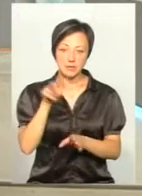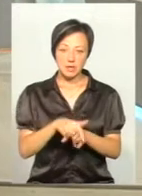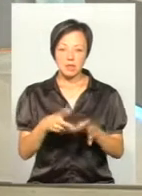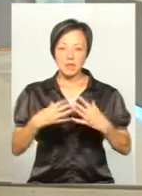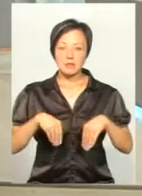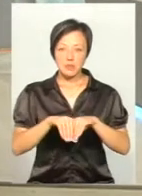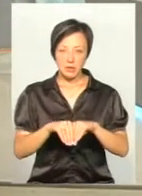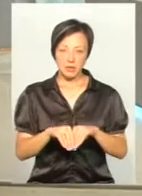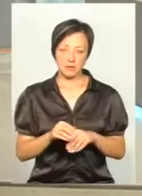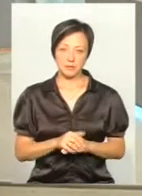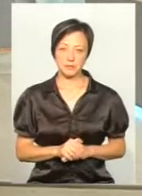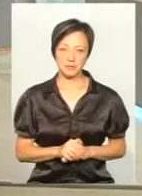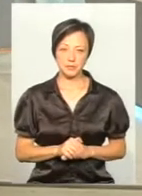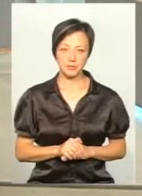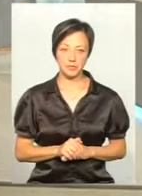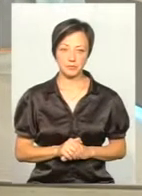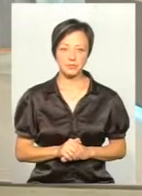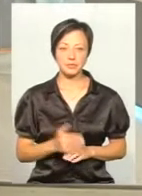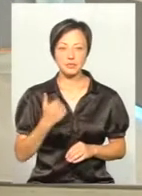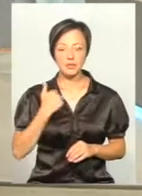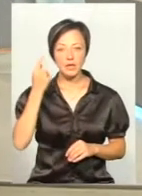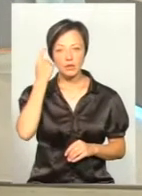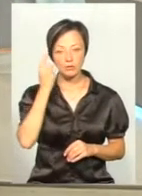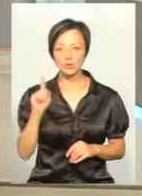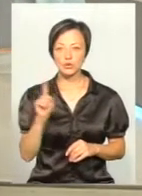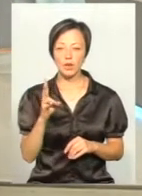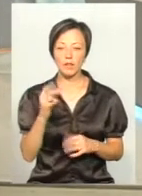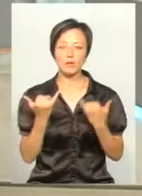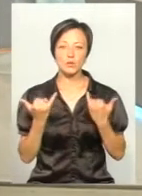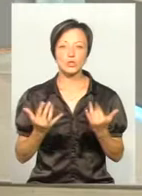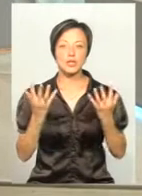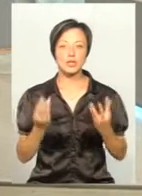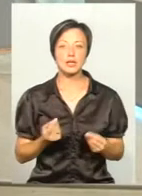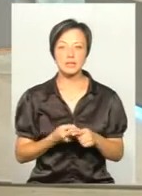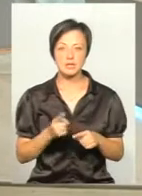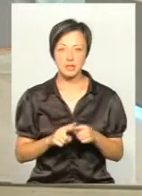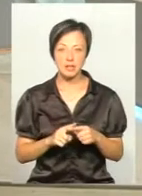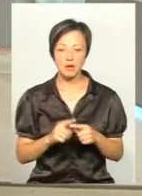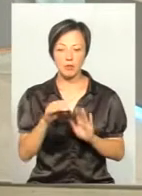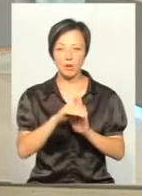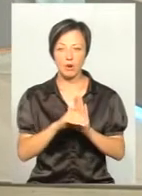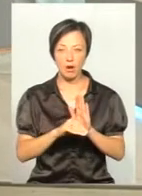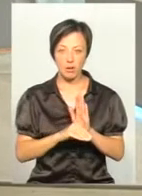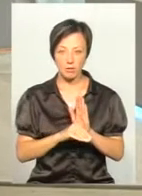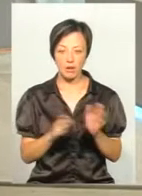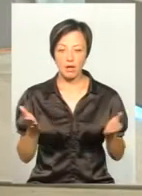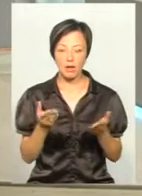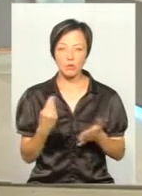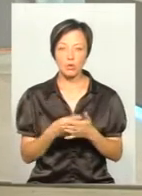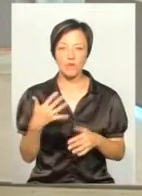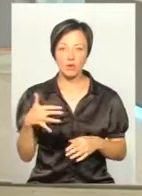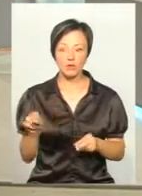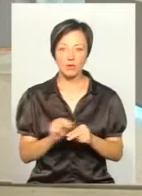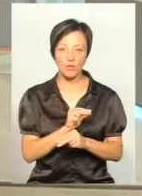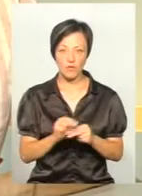родини і сім'ї. І, ну, я думаю, що на сьогоднішній день це вже ця програма, яка по дороговартісному